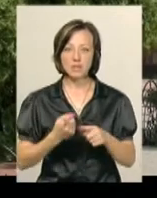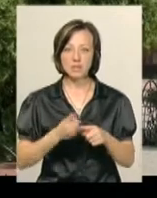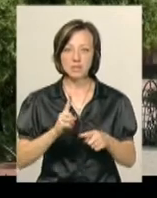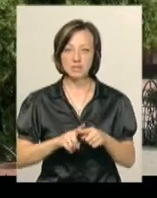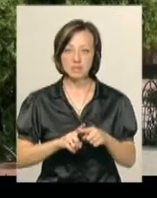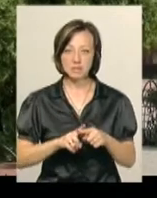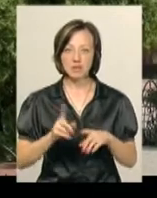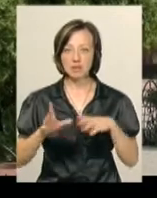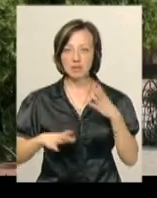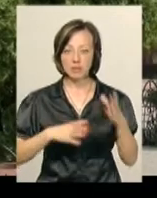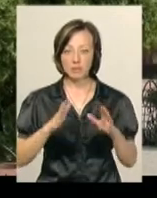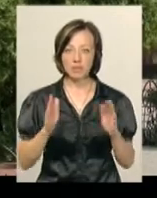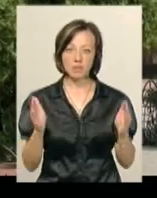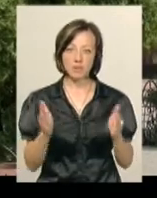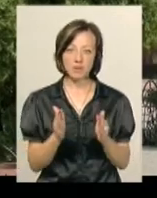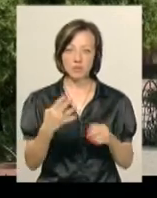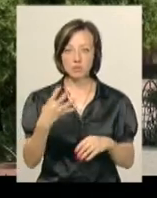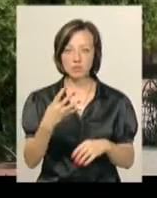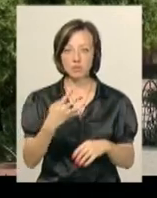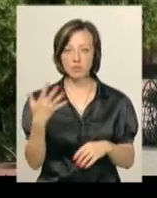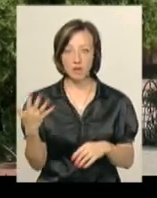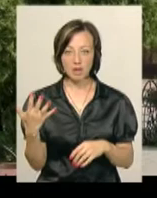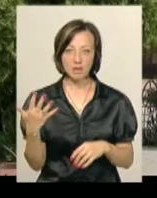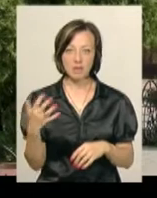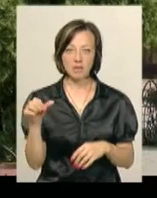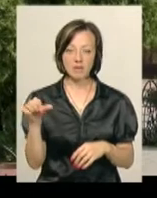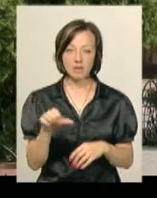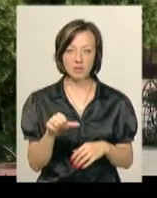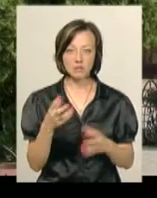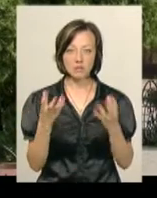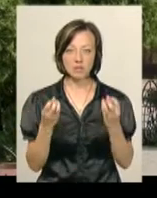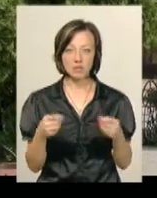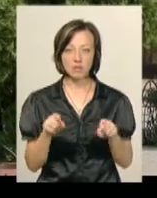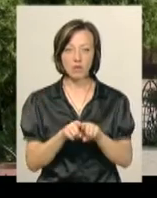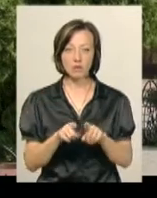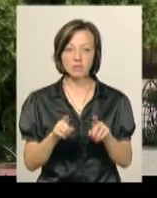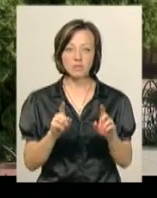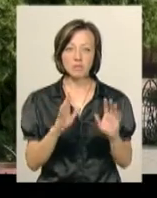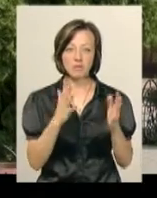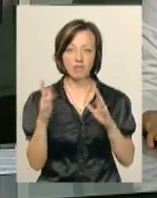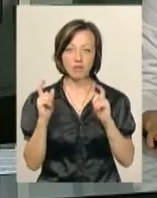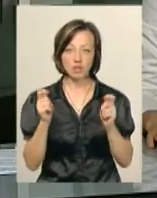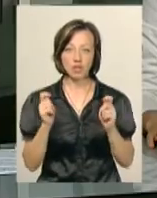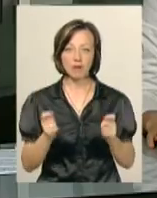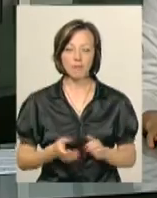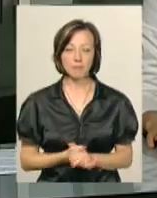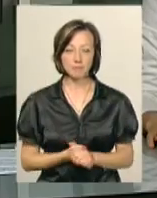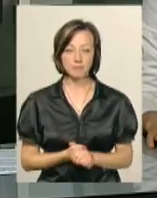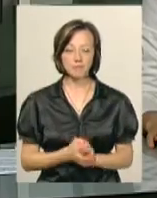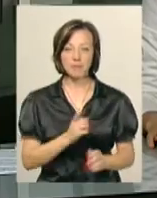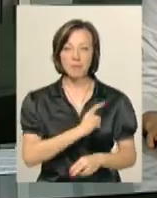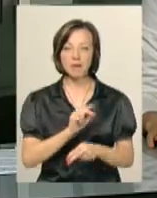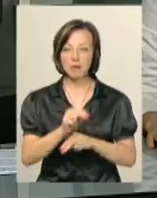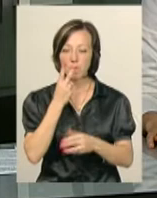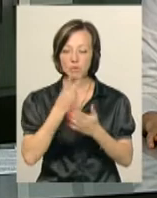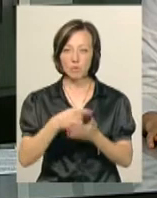-класів буде така невелика, хвилин 40-45, можливо, до години ще також вечірка. Майстер-класи